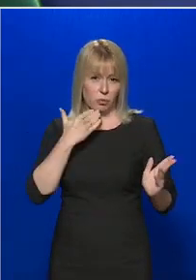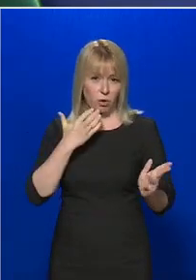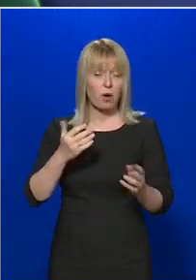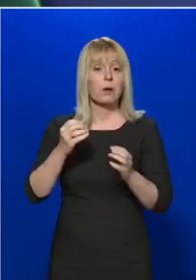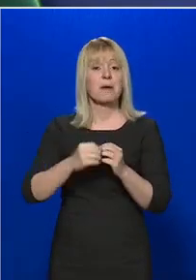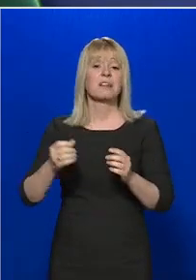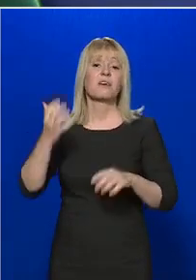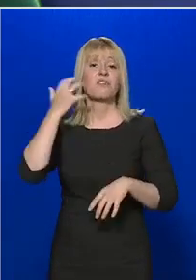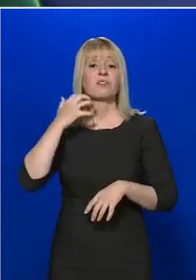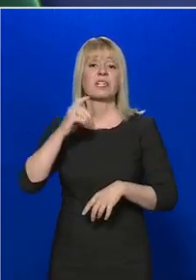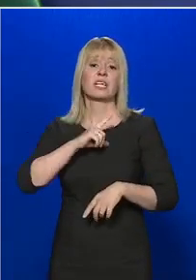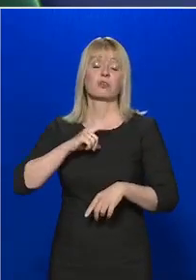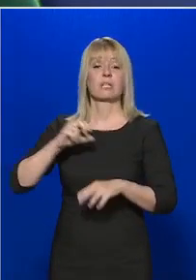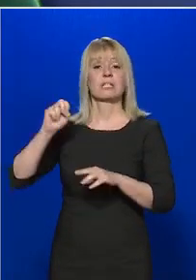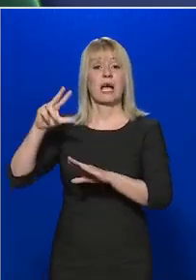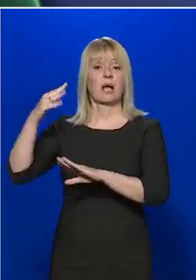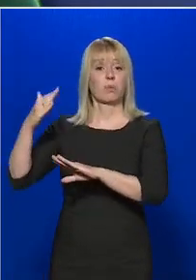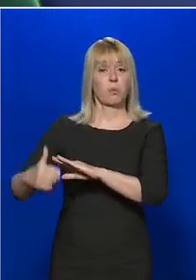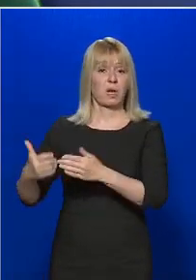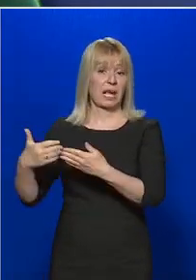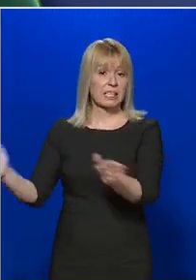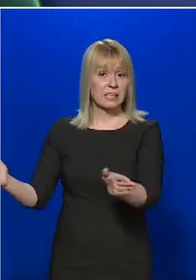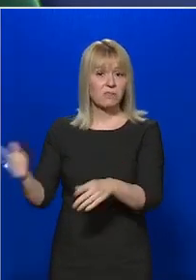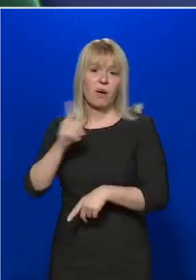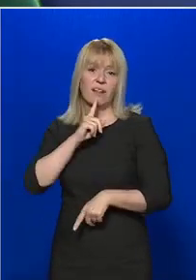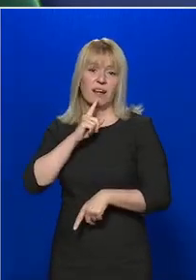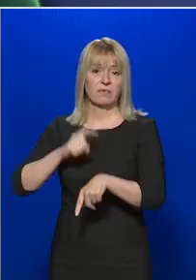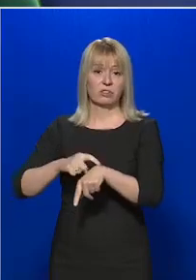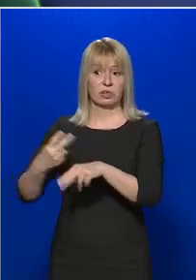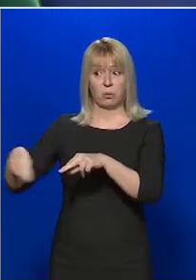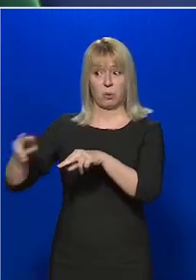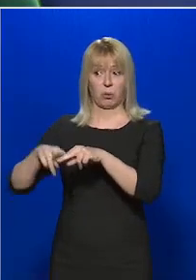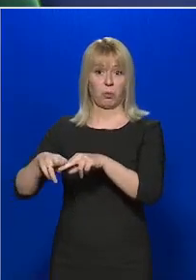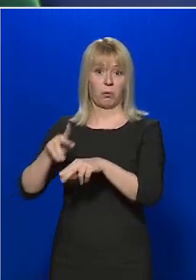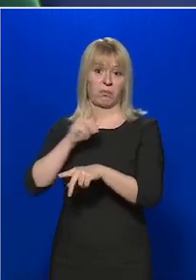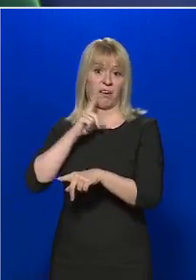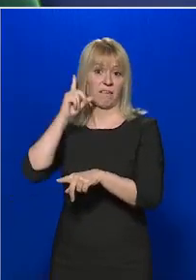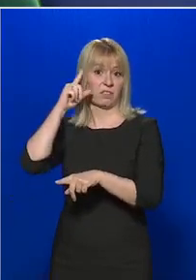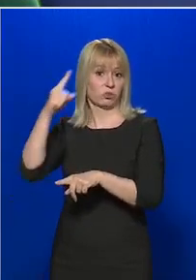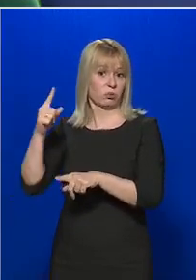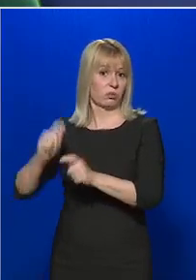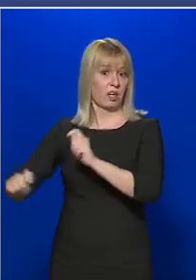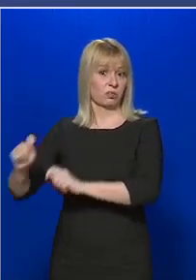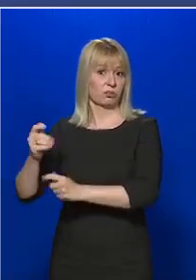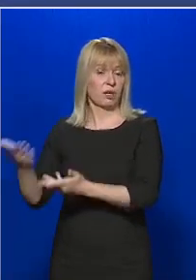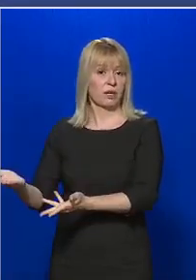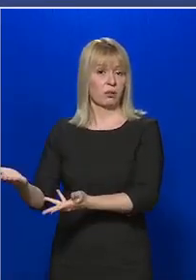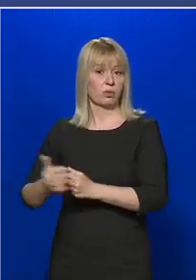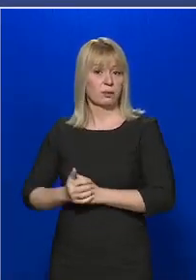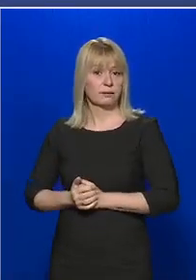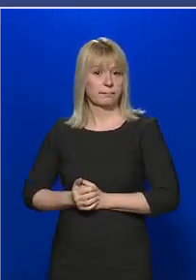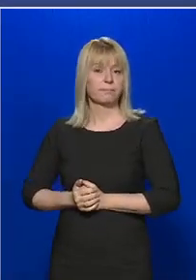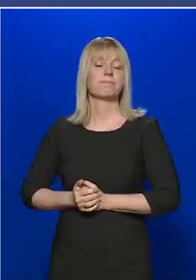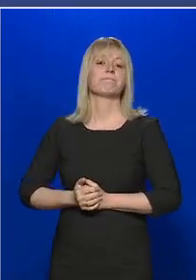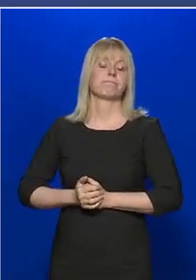13 óráig vannak nyitva, és így kevés idő jut a többi korosztálynak. Jelen esetben az operatív